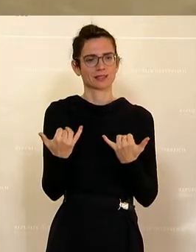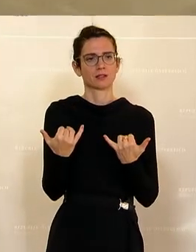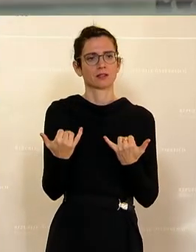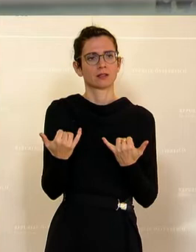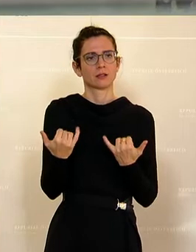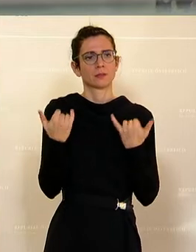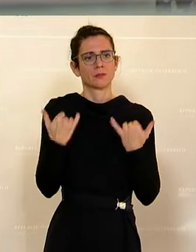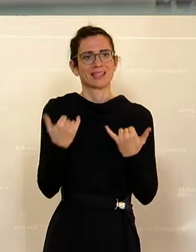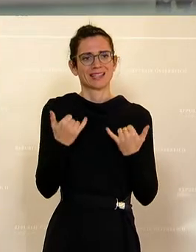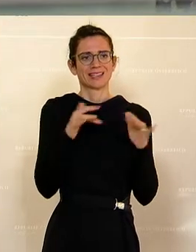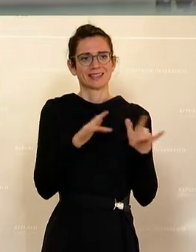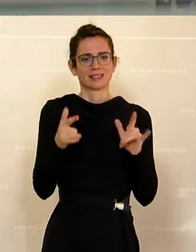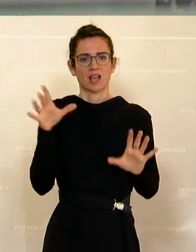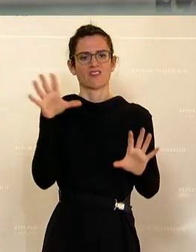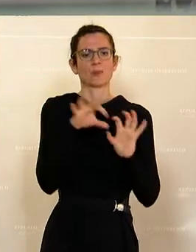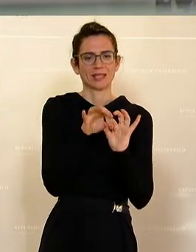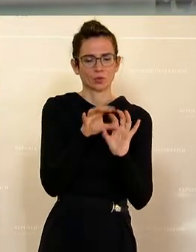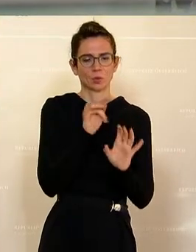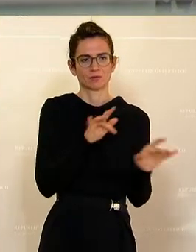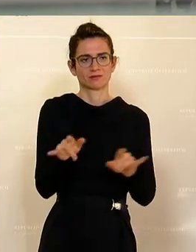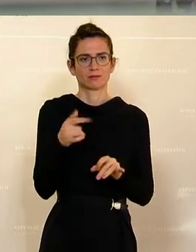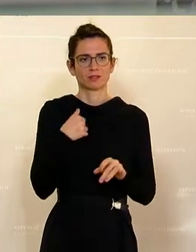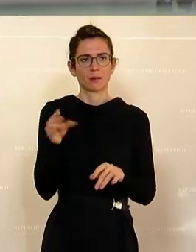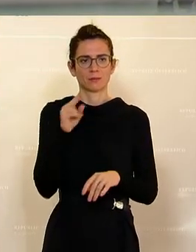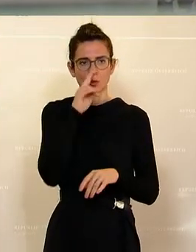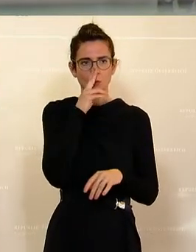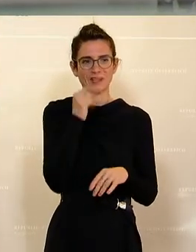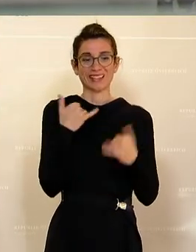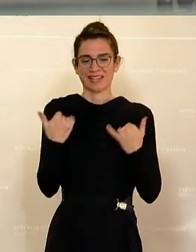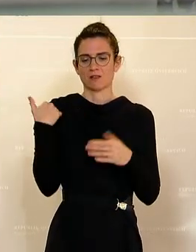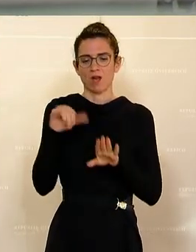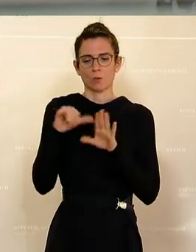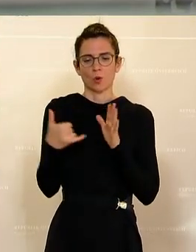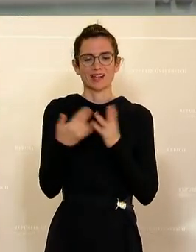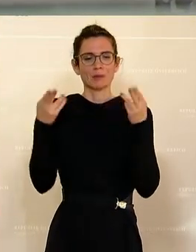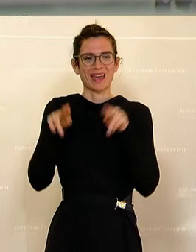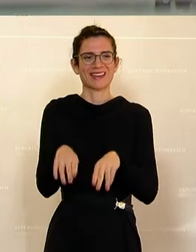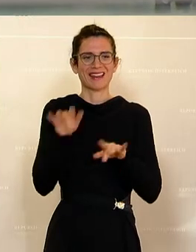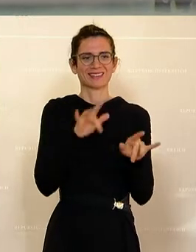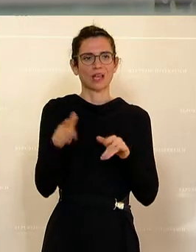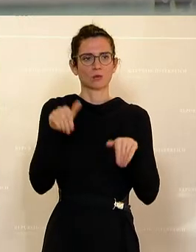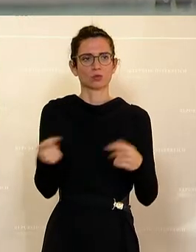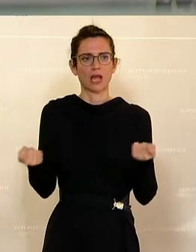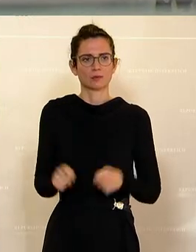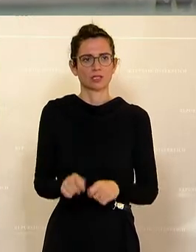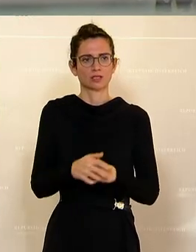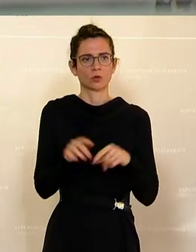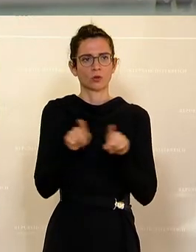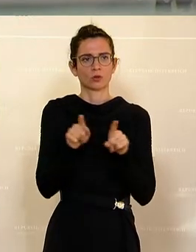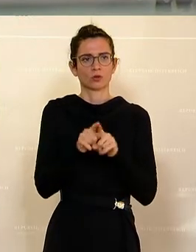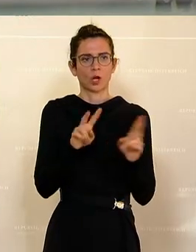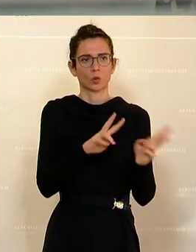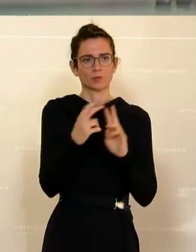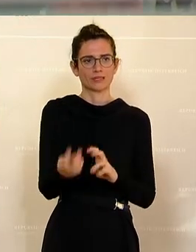Trassenfindung, und es hat gerade kürzlich ein Projektbeirat gegeben, dass wir diese Trassenfindung abschließen können und dass wir in die